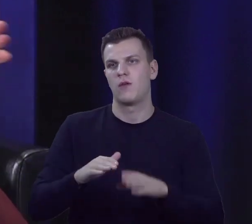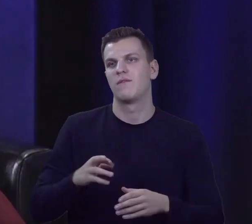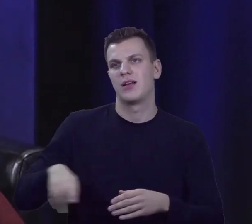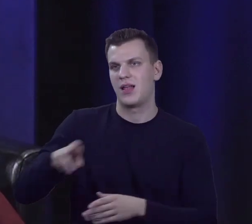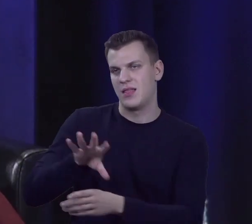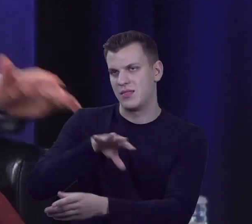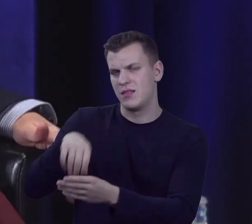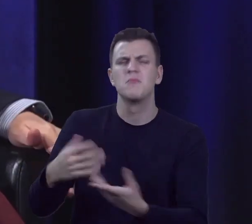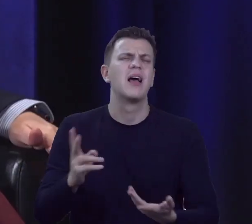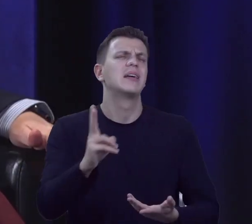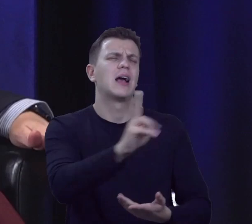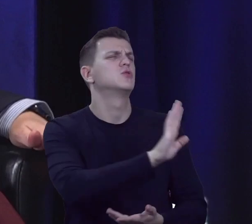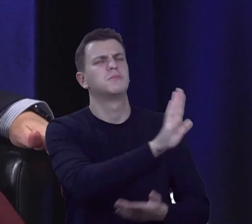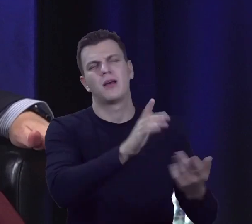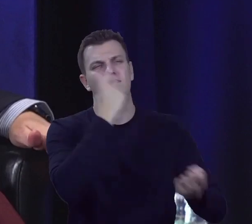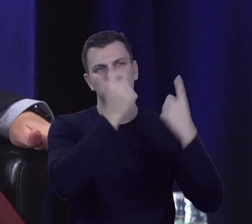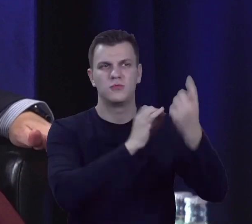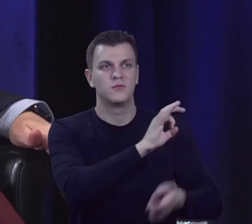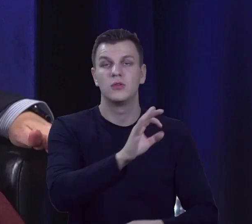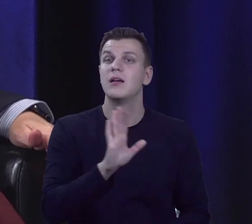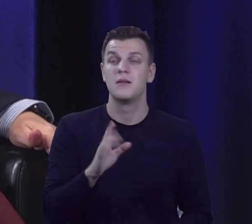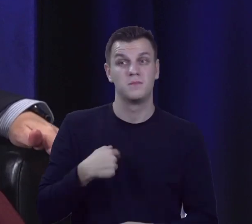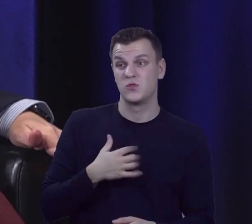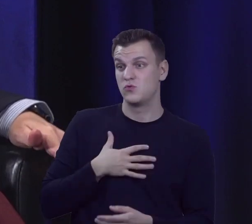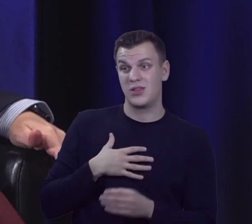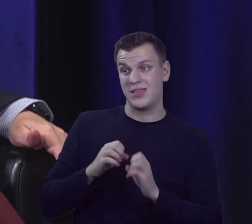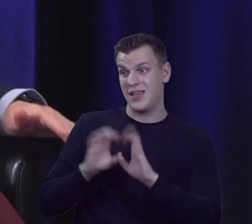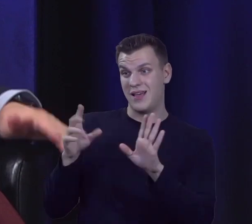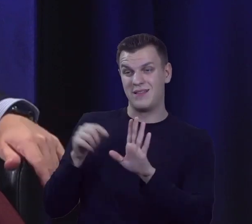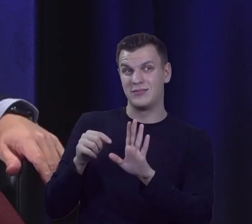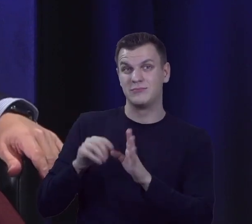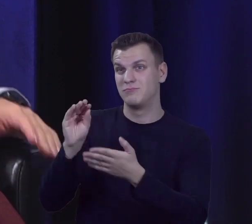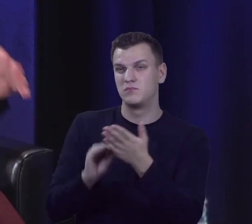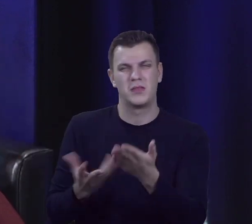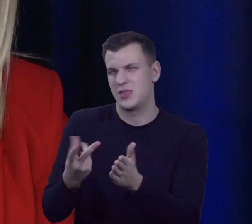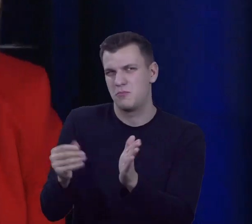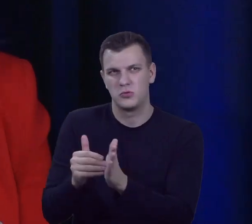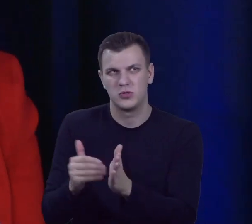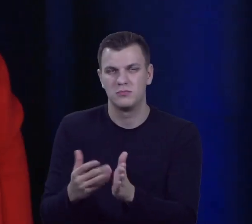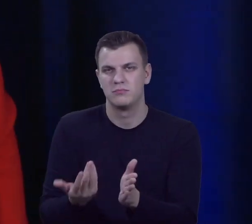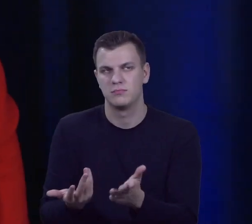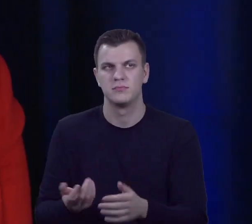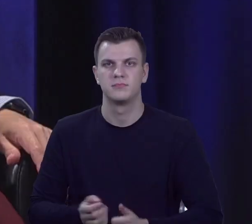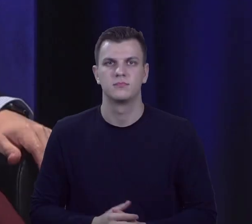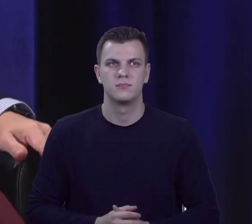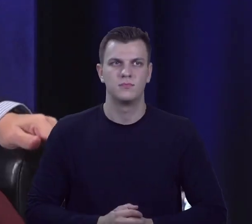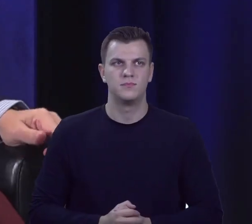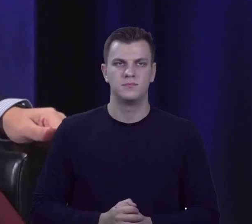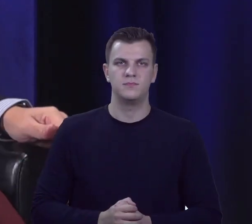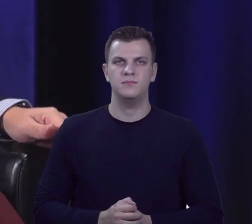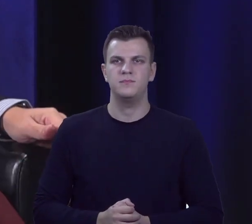argument na to. Która w naszym przekonaniu jest kompletnie niepotrzebna, jest kontproduktywna. Pani burmistrz, Maradzka chciała.